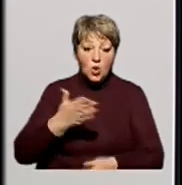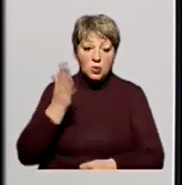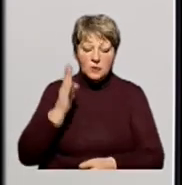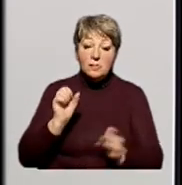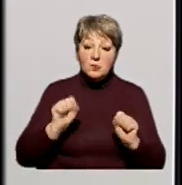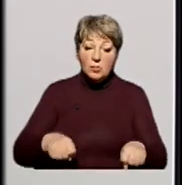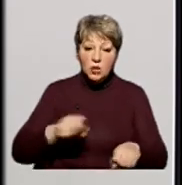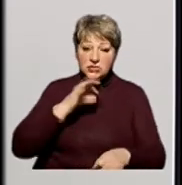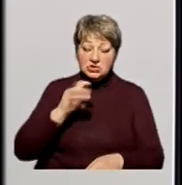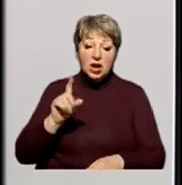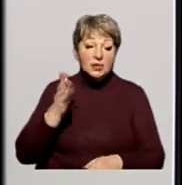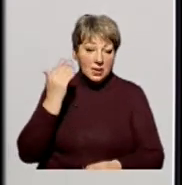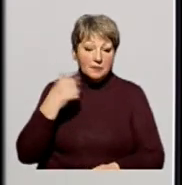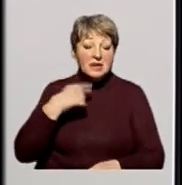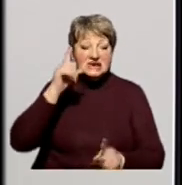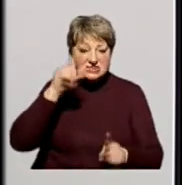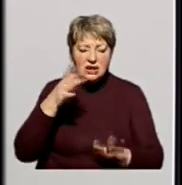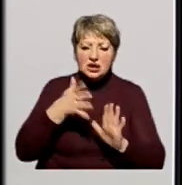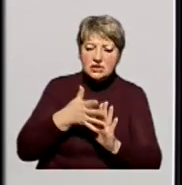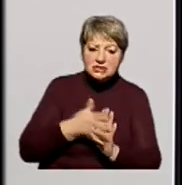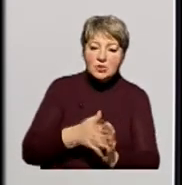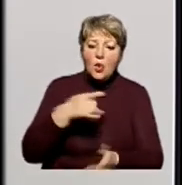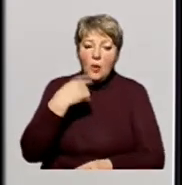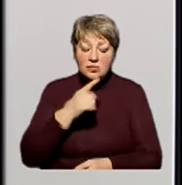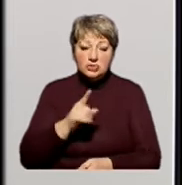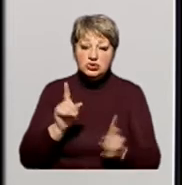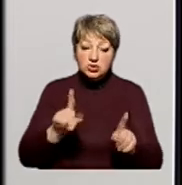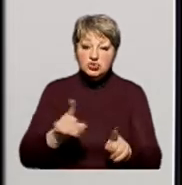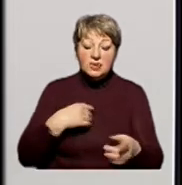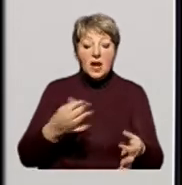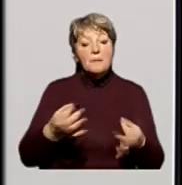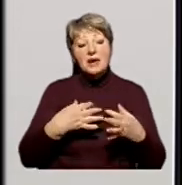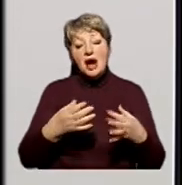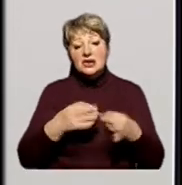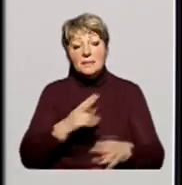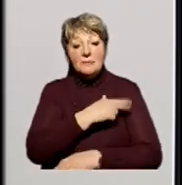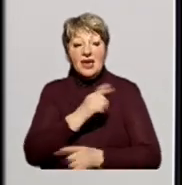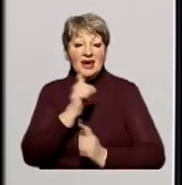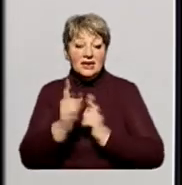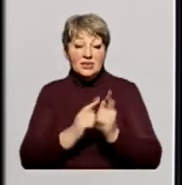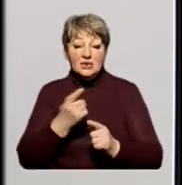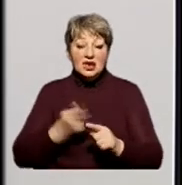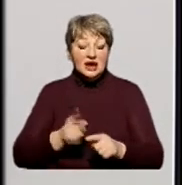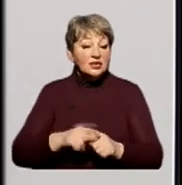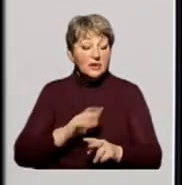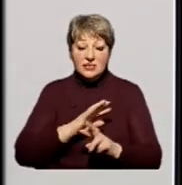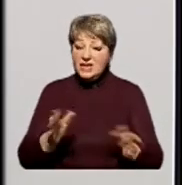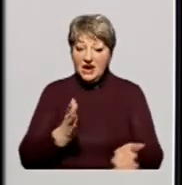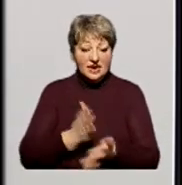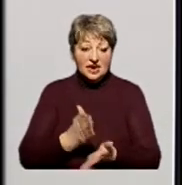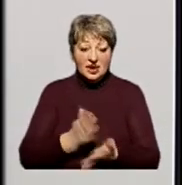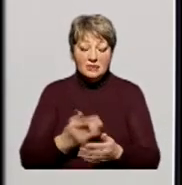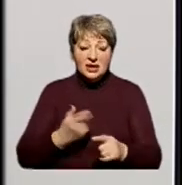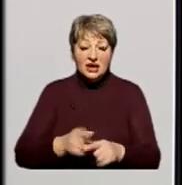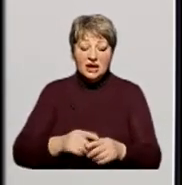І я можу сказати, що вже тоді ми знали, і ми розуміли, і ми говорили, що те, що нам розказують як медична реформа, це реформою не є. І добро це